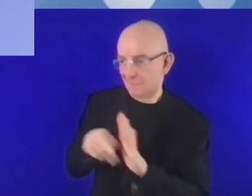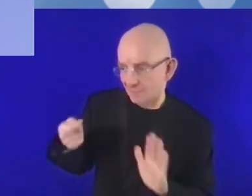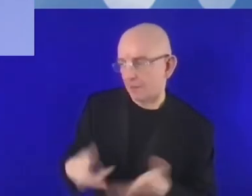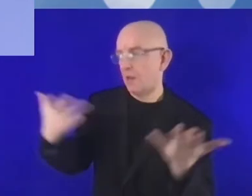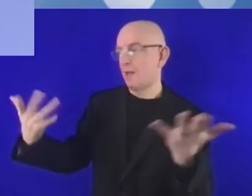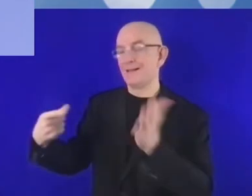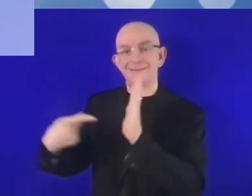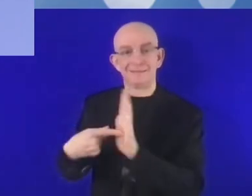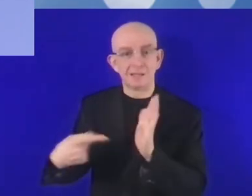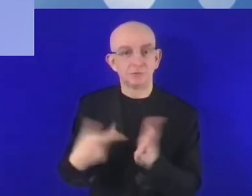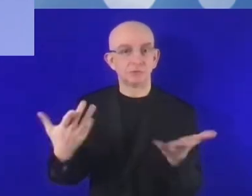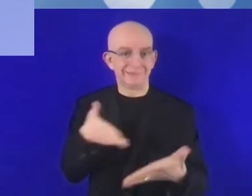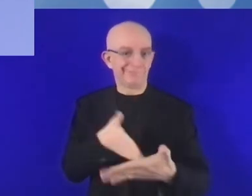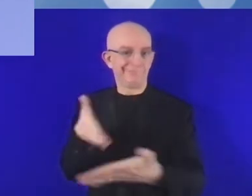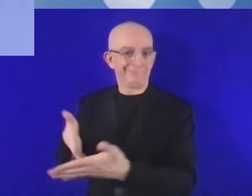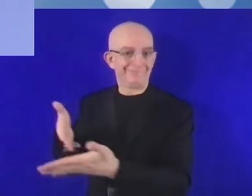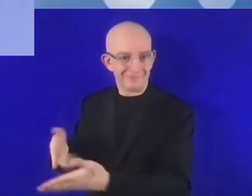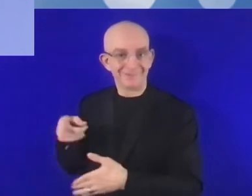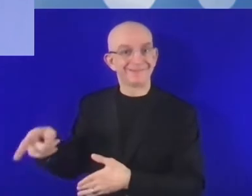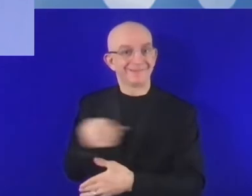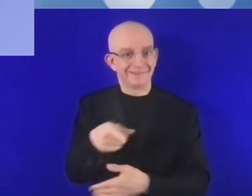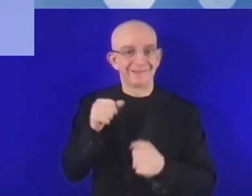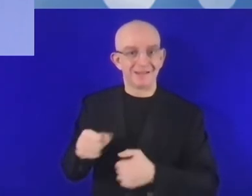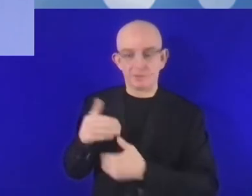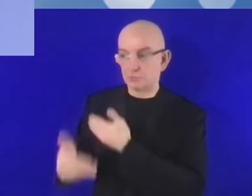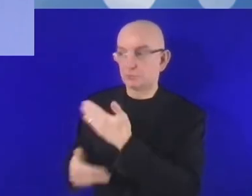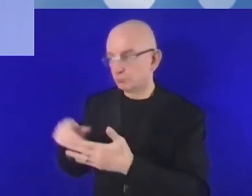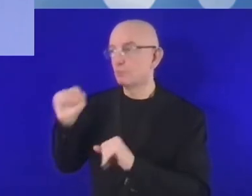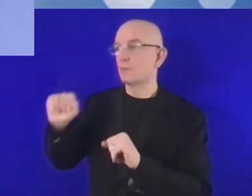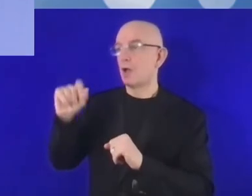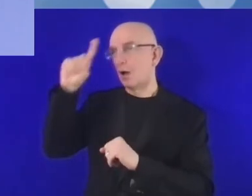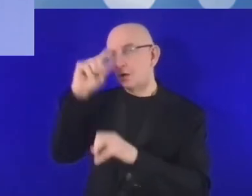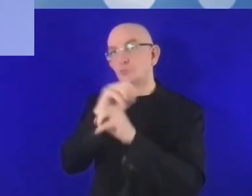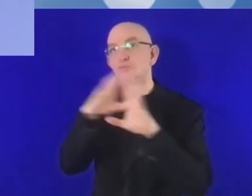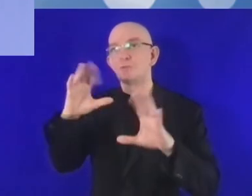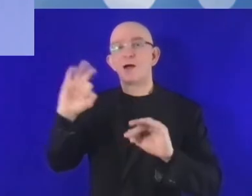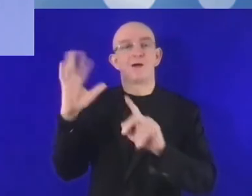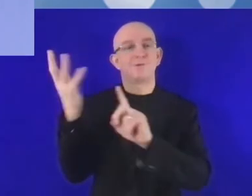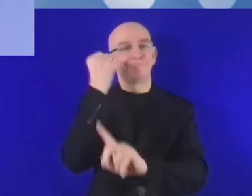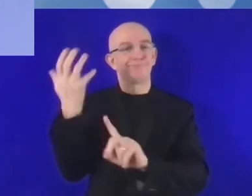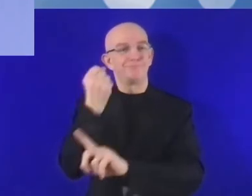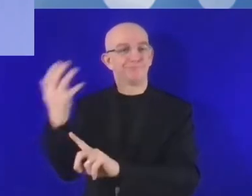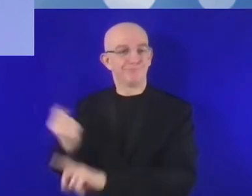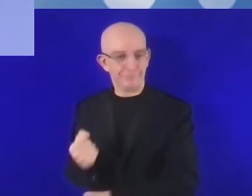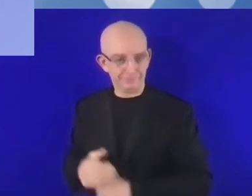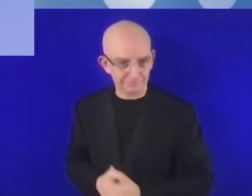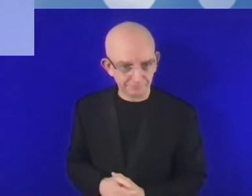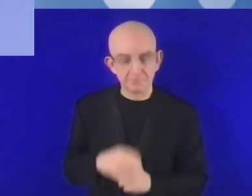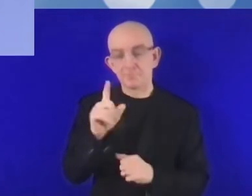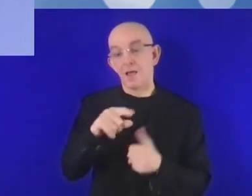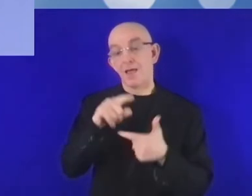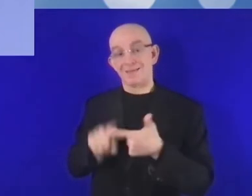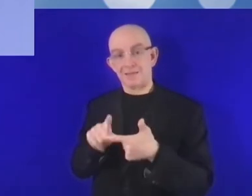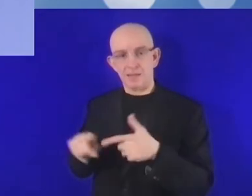z którymi borykają się przedsiębiorcy na drodze do realizacji swoich marzeń biznesowych. Bardzo